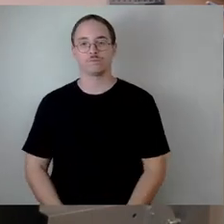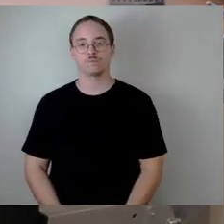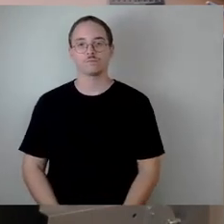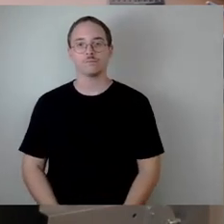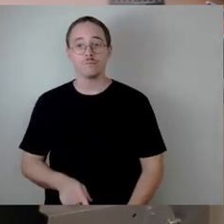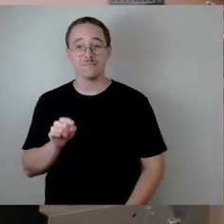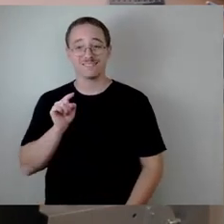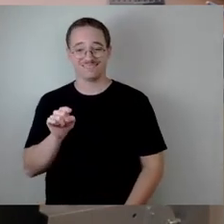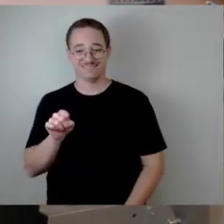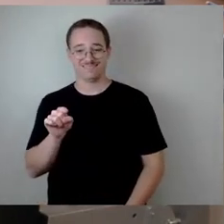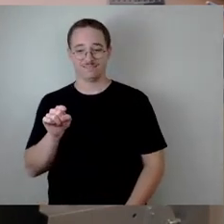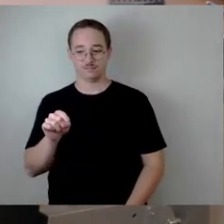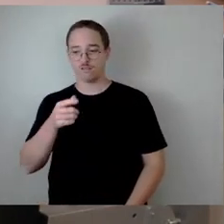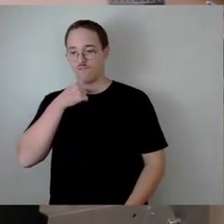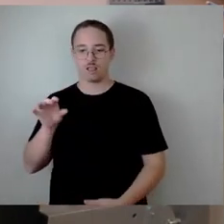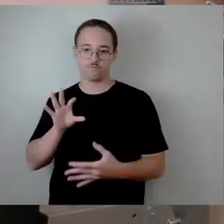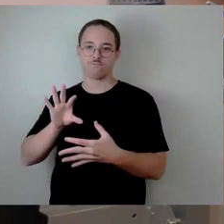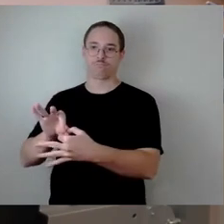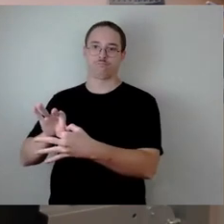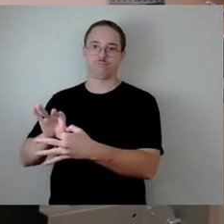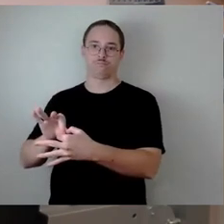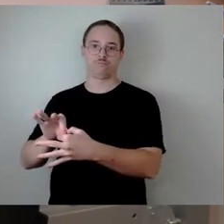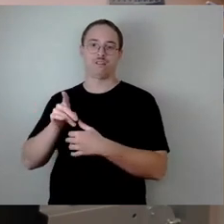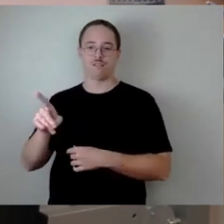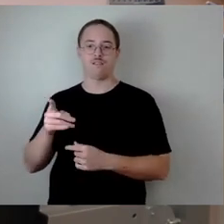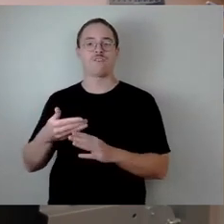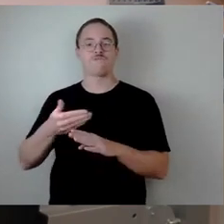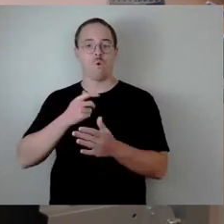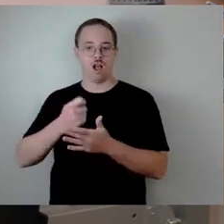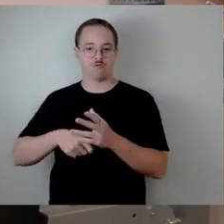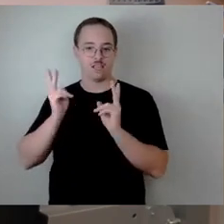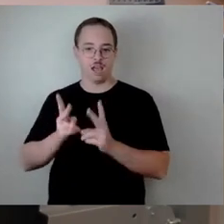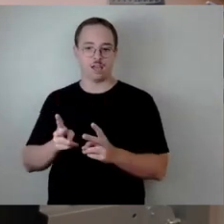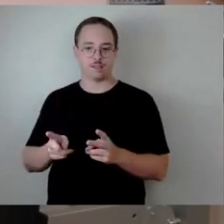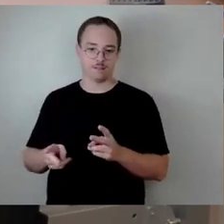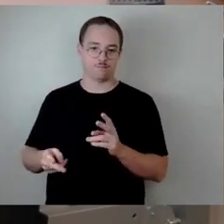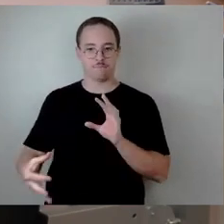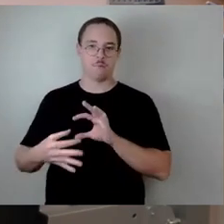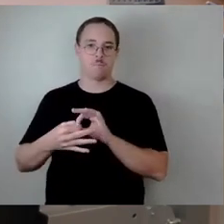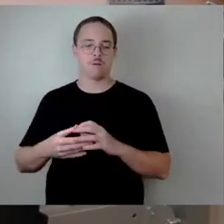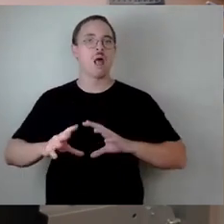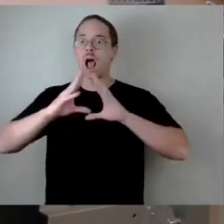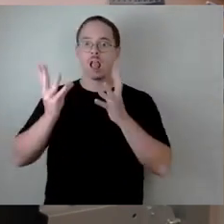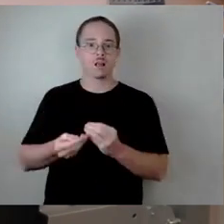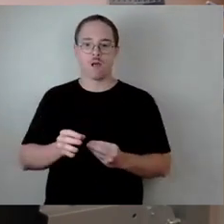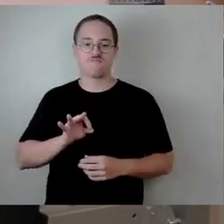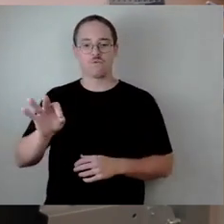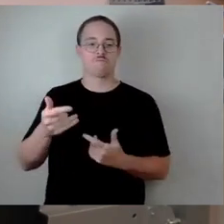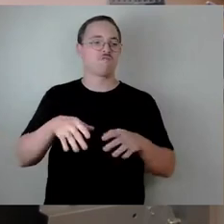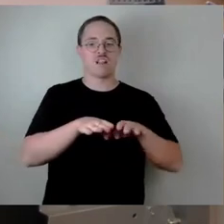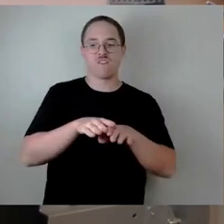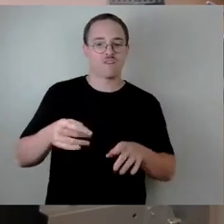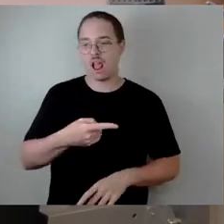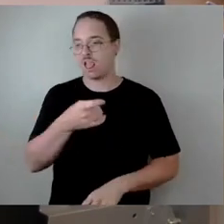genau da soll dieses Vorkaufsrecht einsetzen. Also es geht nicht generell darum, irgendwelche Flächen dort